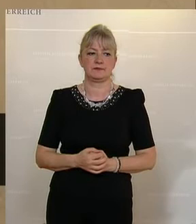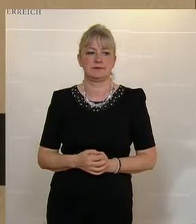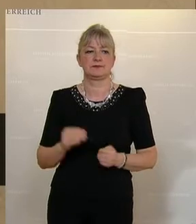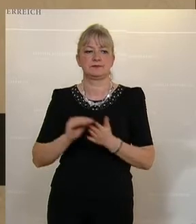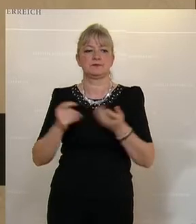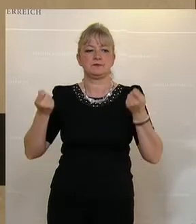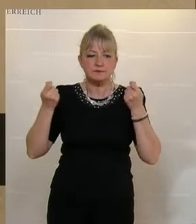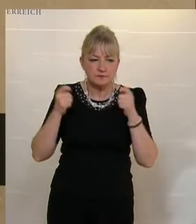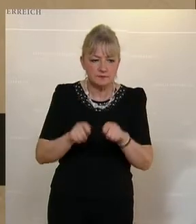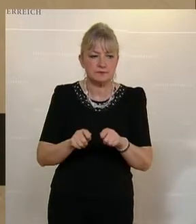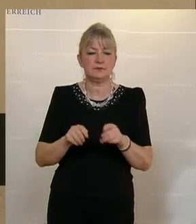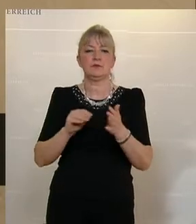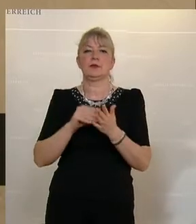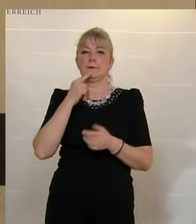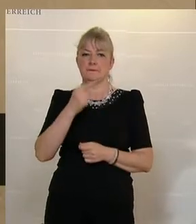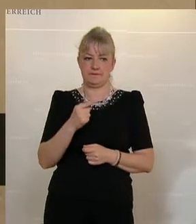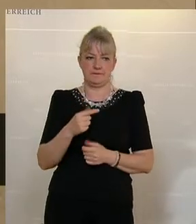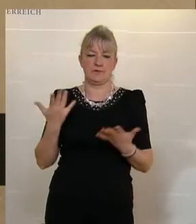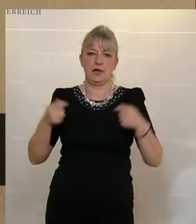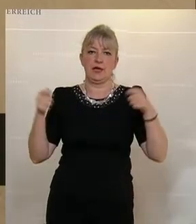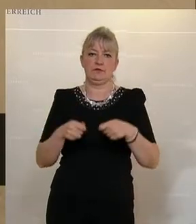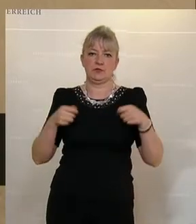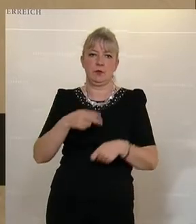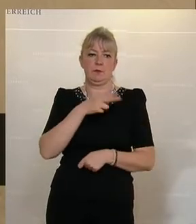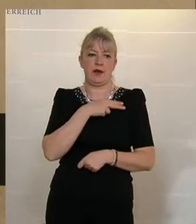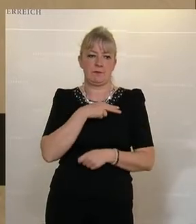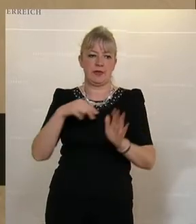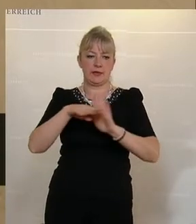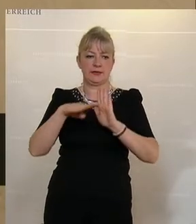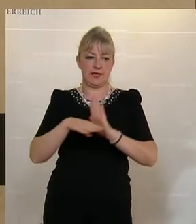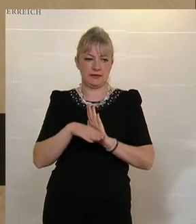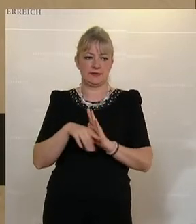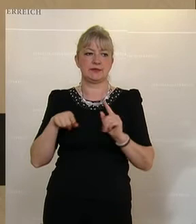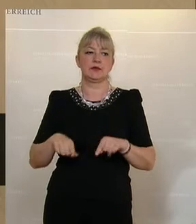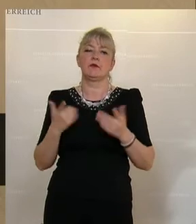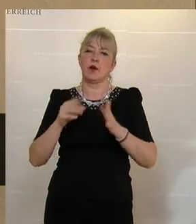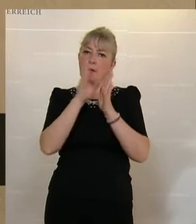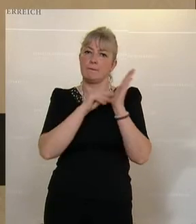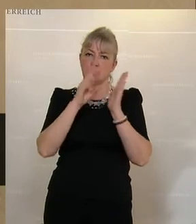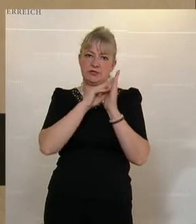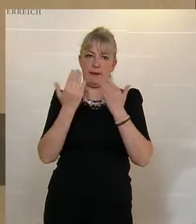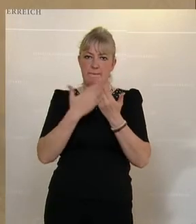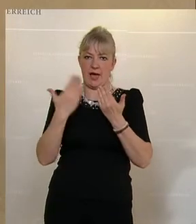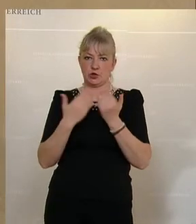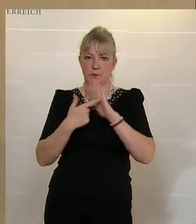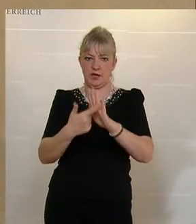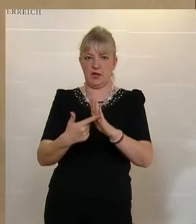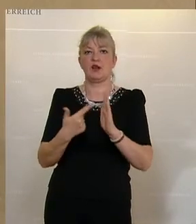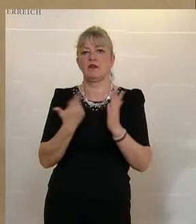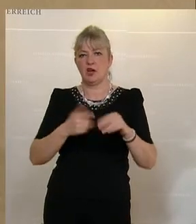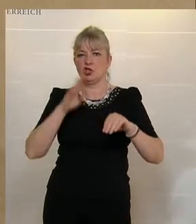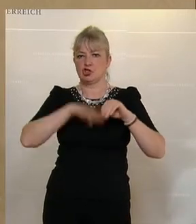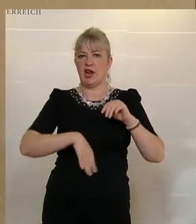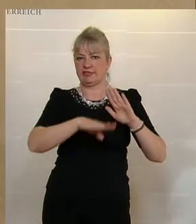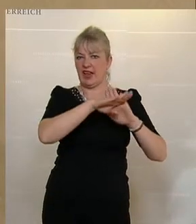Abschließend darf ich noch festhalten, das Investitionsprämiengesetz ist ein Musterbeispiel für schlechte